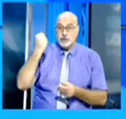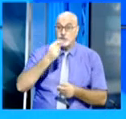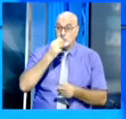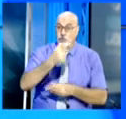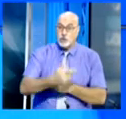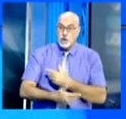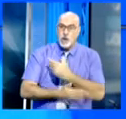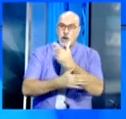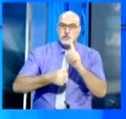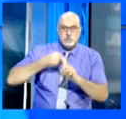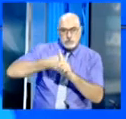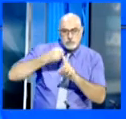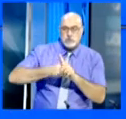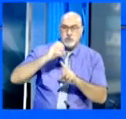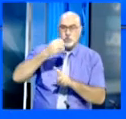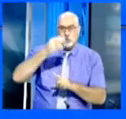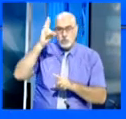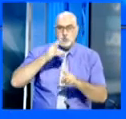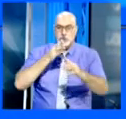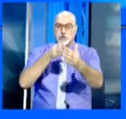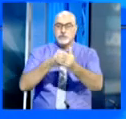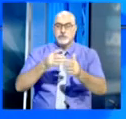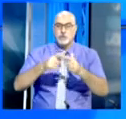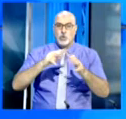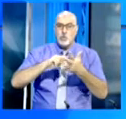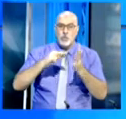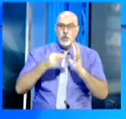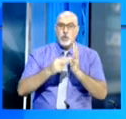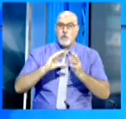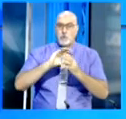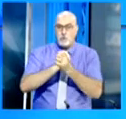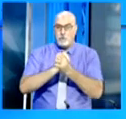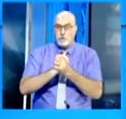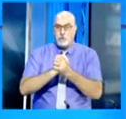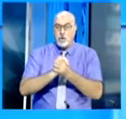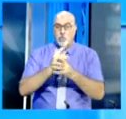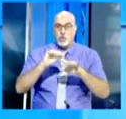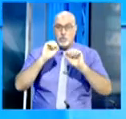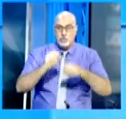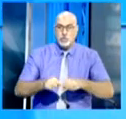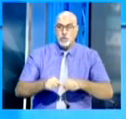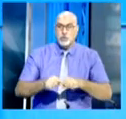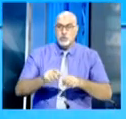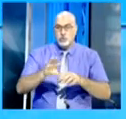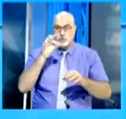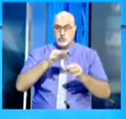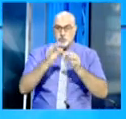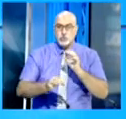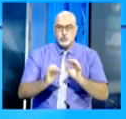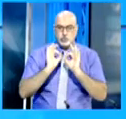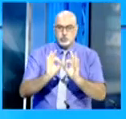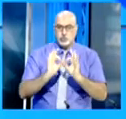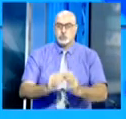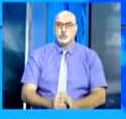الجهود الأممية لإحياء المسار السياسي بغية تمكين طرفي النزاع من الوصول إلى حل عادل